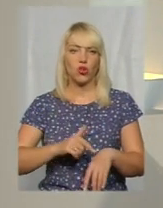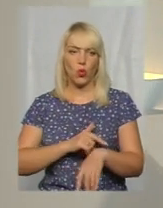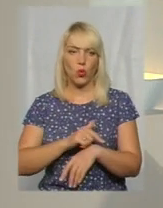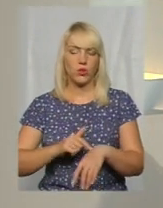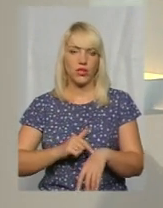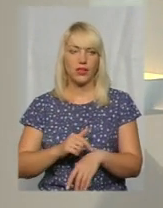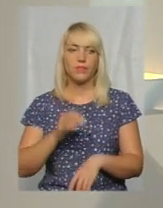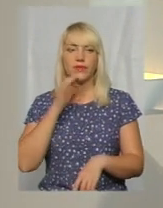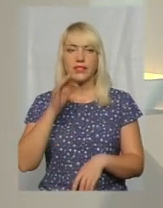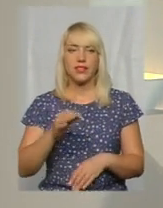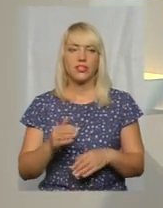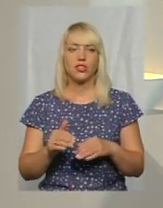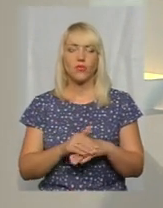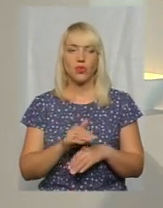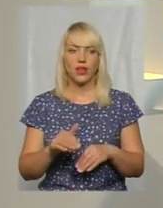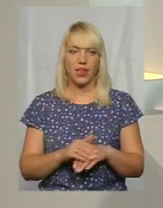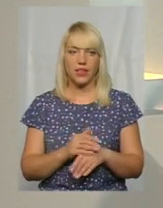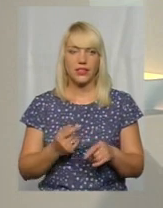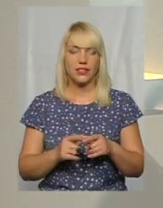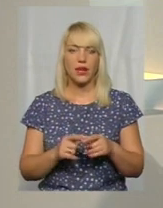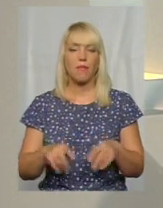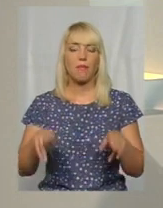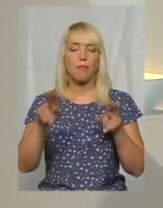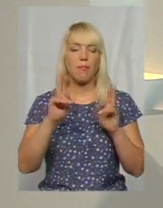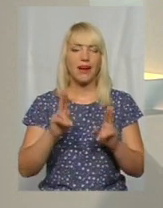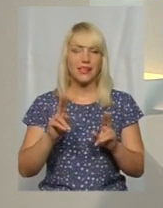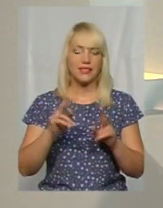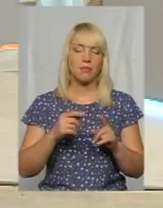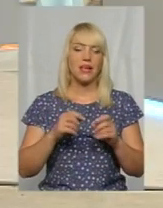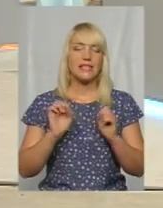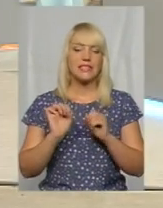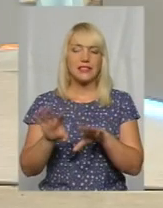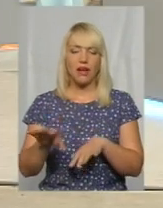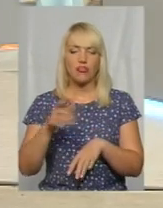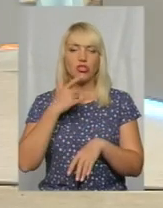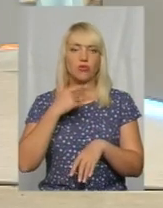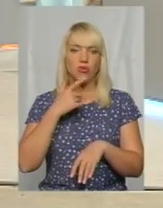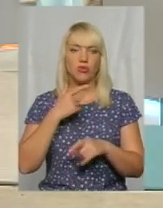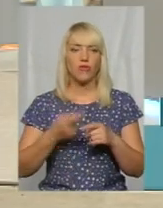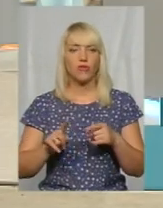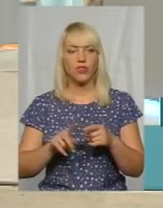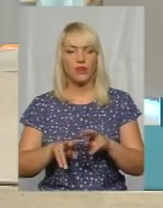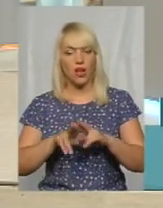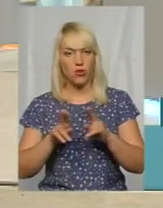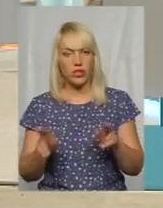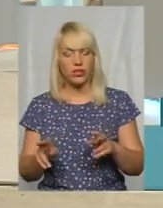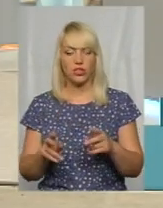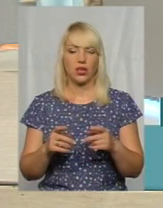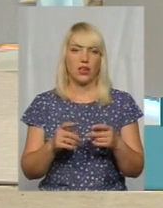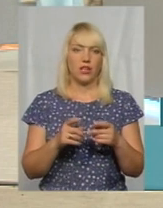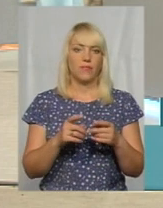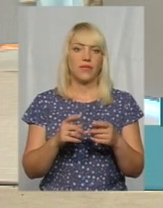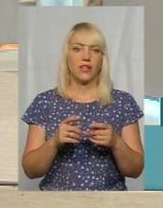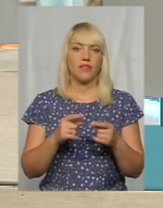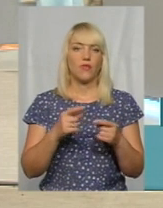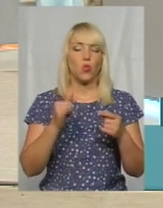Скажіть, будь ласка, принцип здачі крові, він аналогічний і у відділеннях відповідних, чи є якась суттєва відмінність